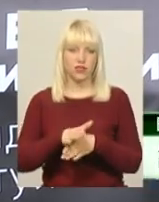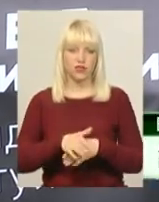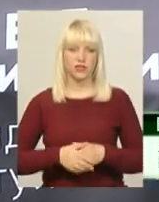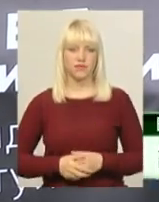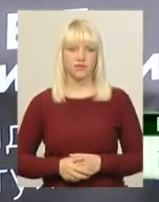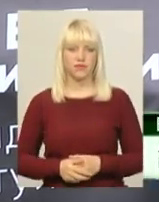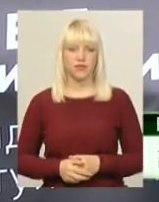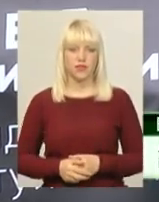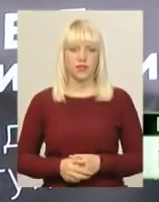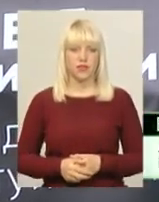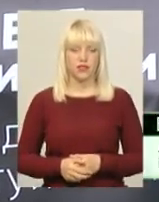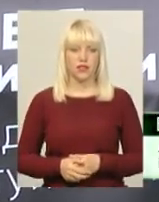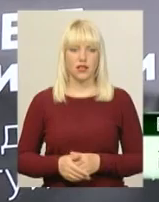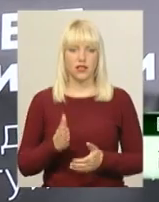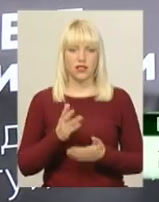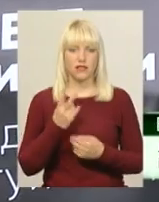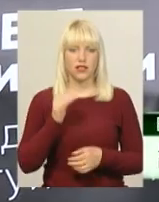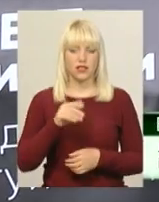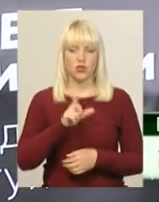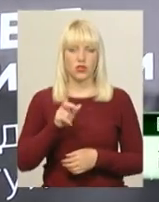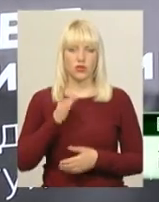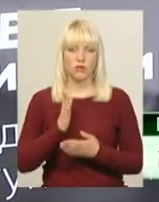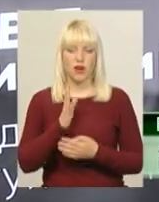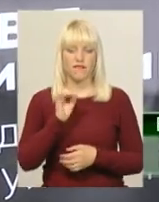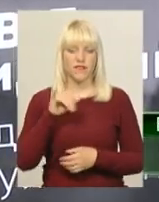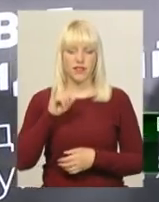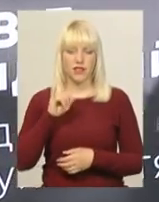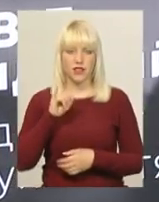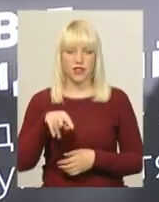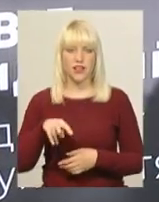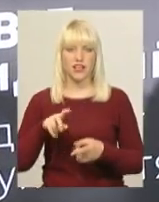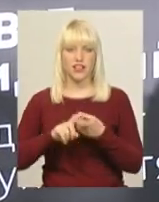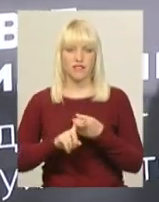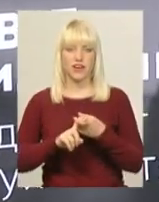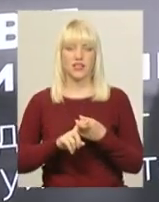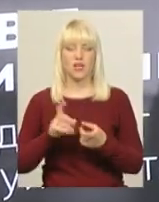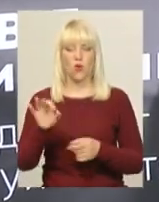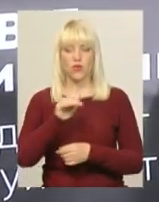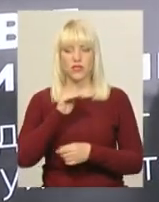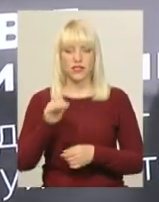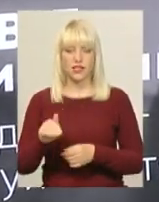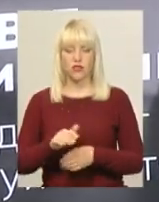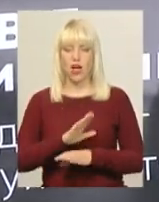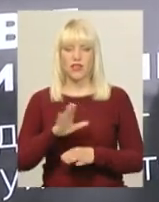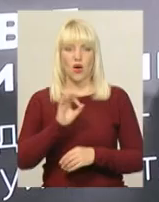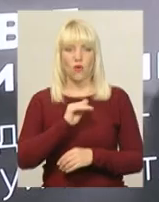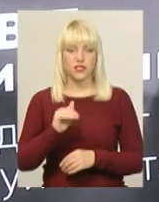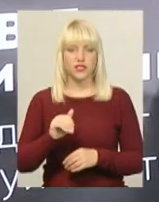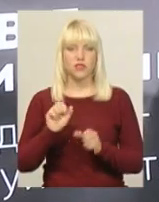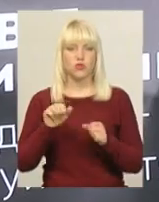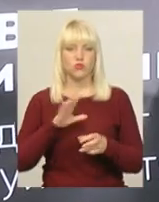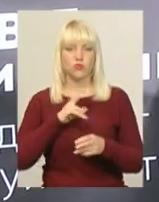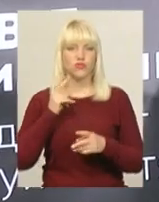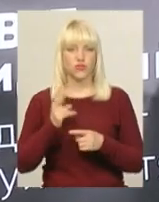тисяч людей, які мають вірусів, це офіційна статистика. Неофіційна статистика говорить, що це треба може вдвічі, а то і